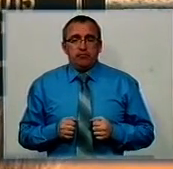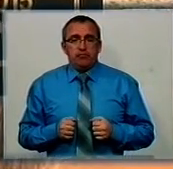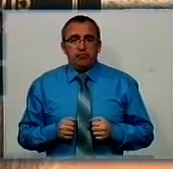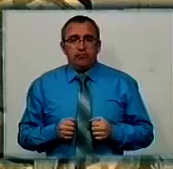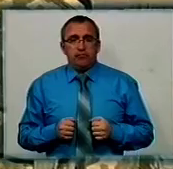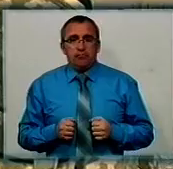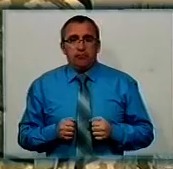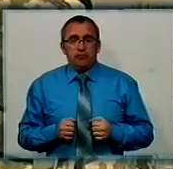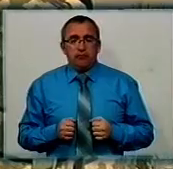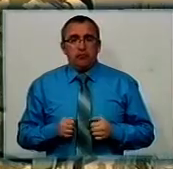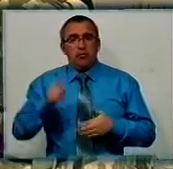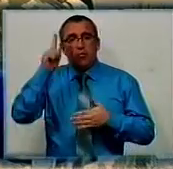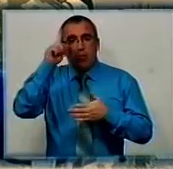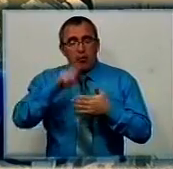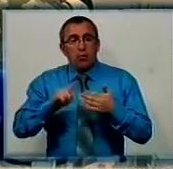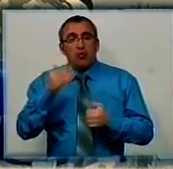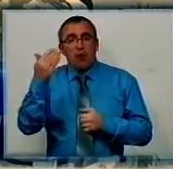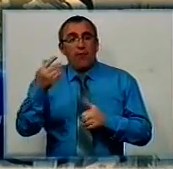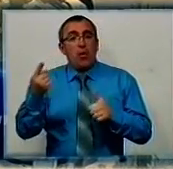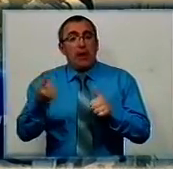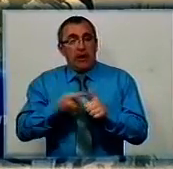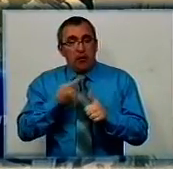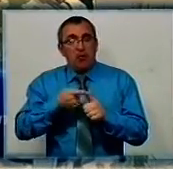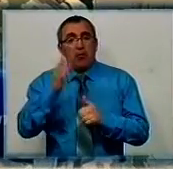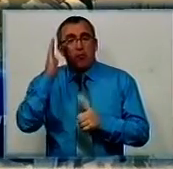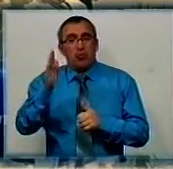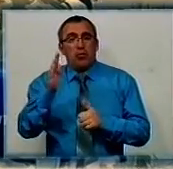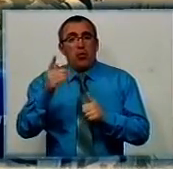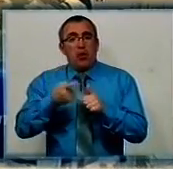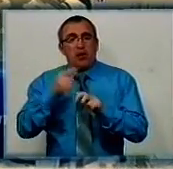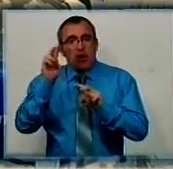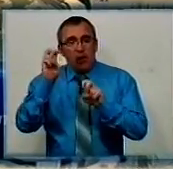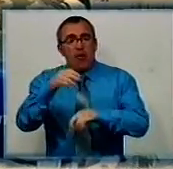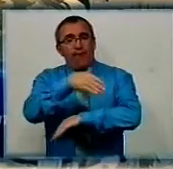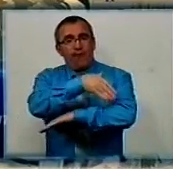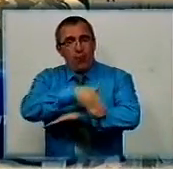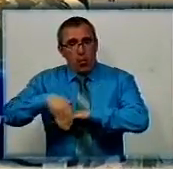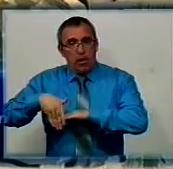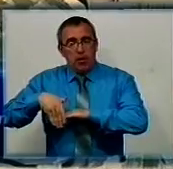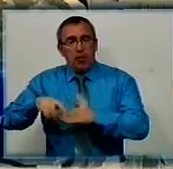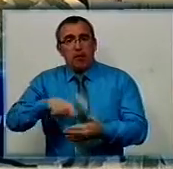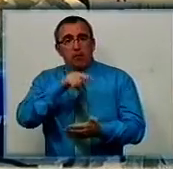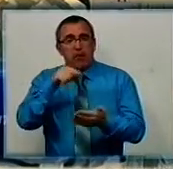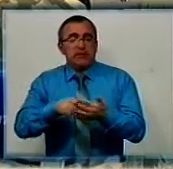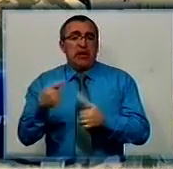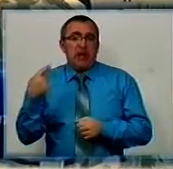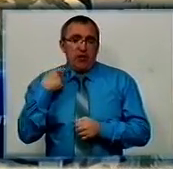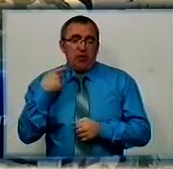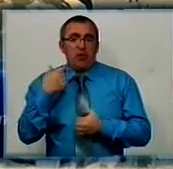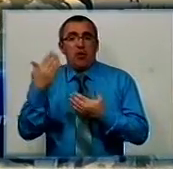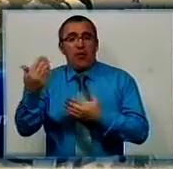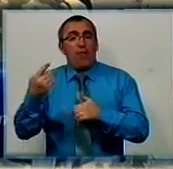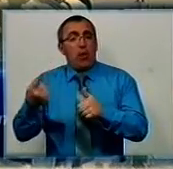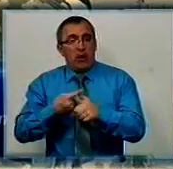Я впевнений, що його іменем будуть названа і вулиця в місті Кірвограді, його